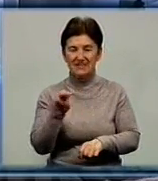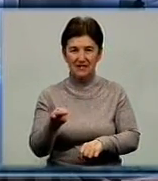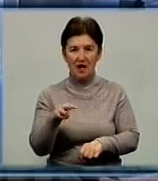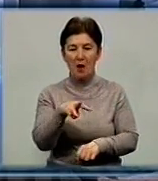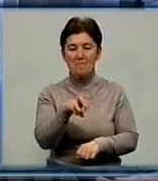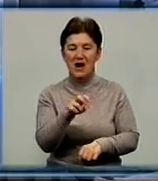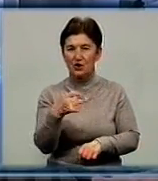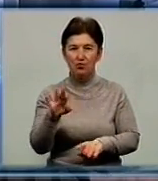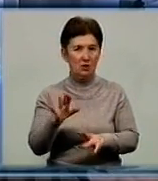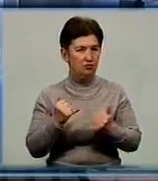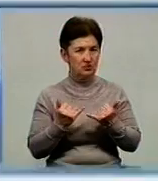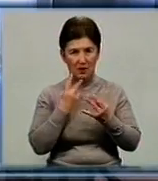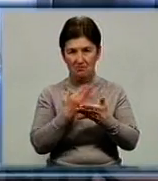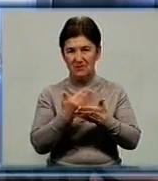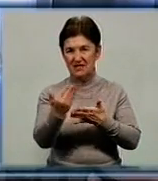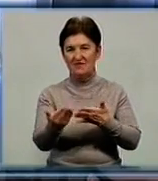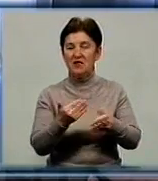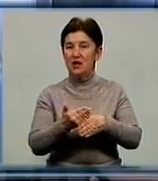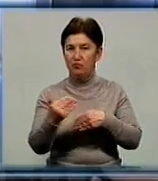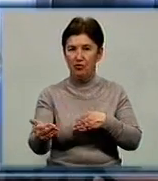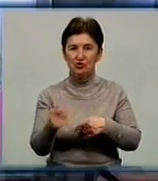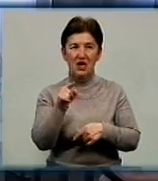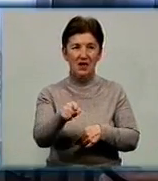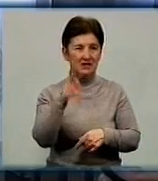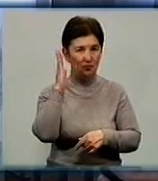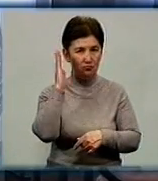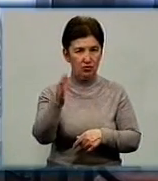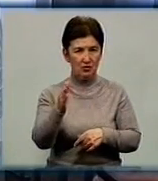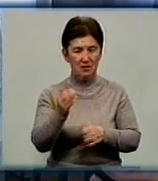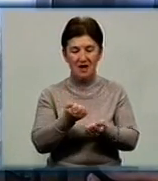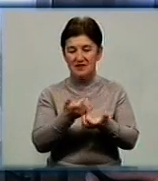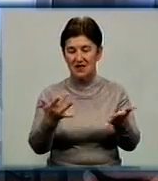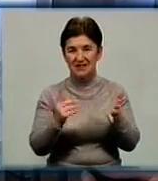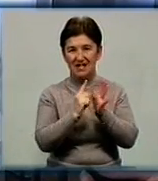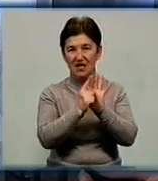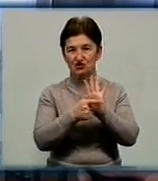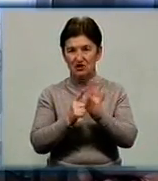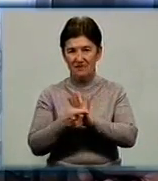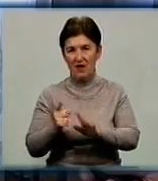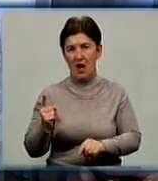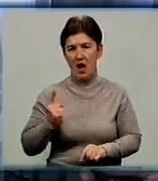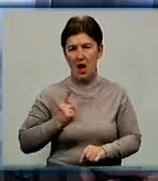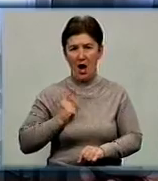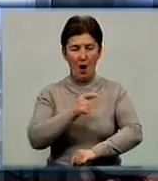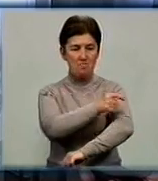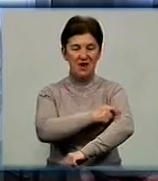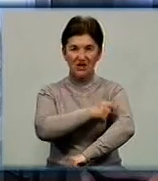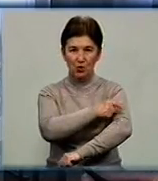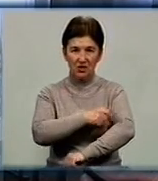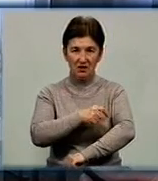представлена позже. Там будуть входити кілька години, відповідно, патрульних на блокпосту